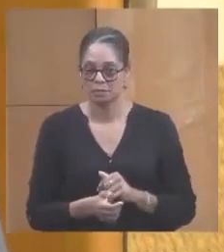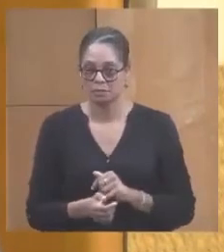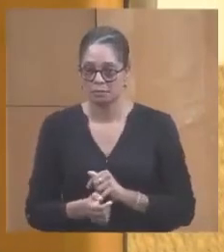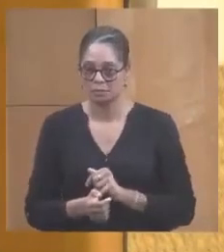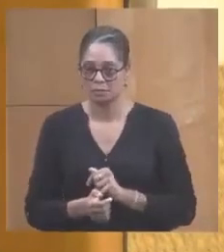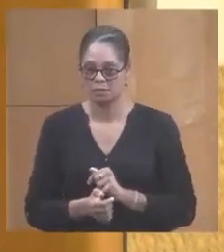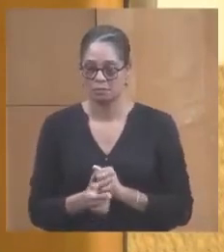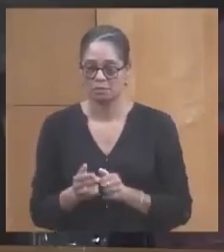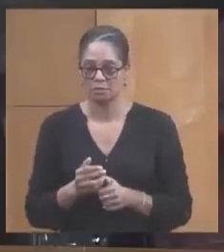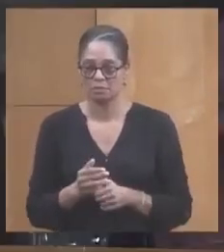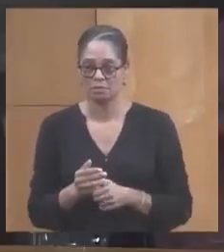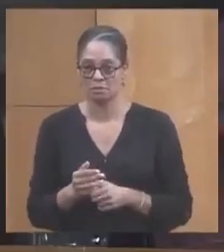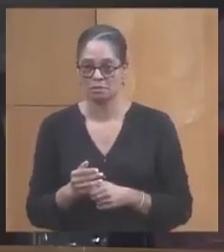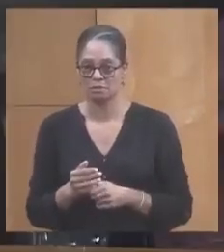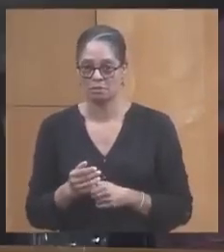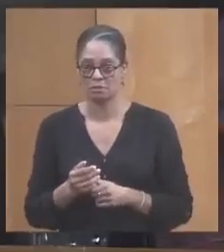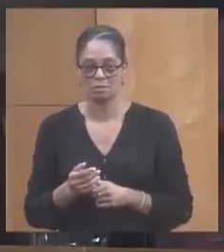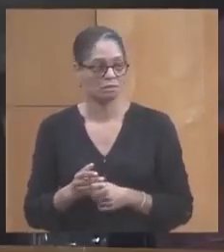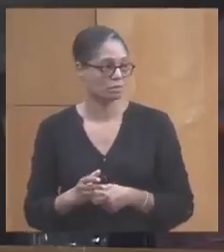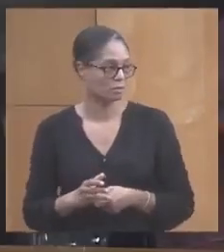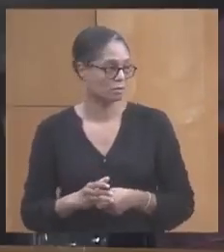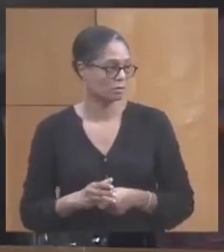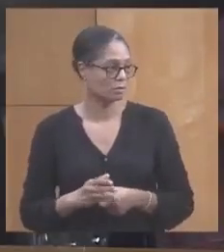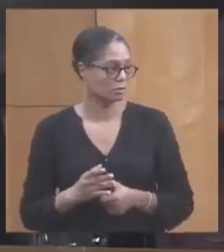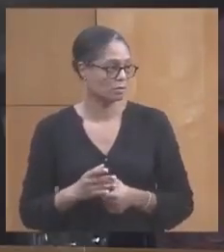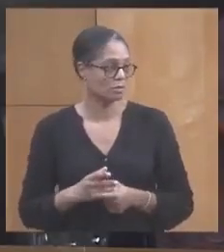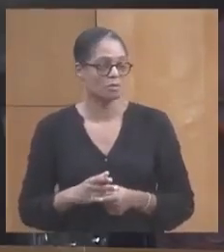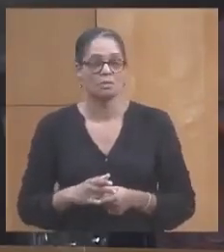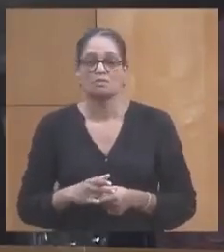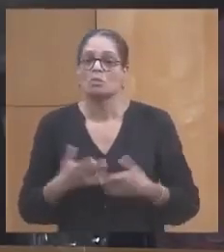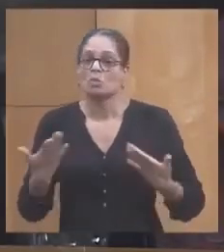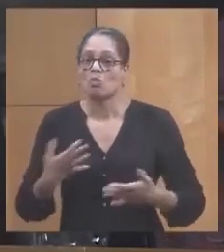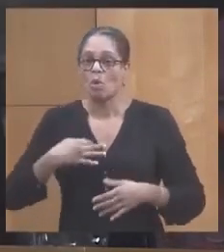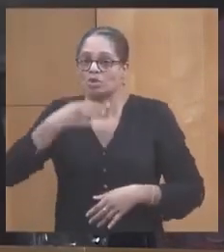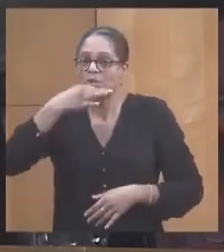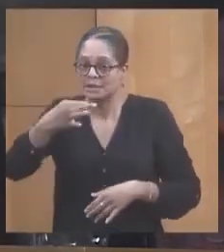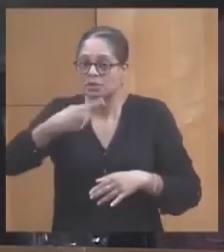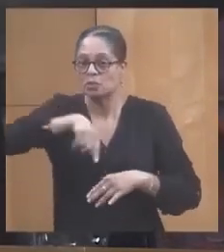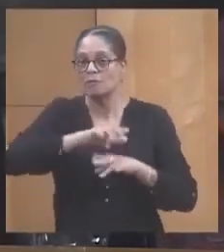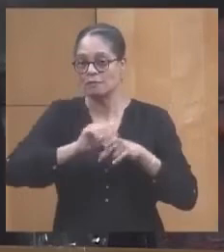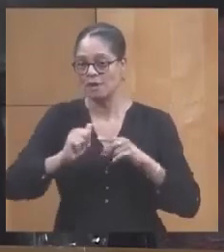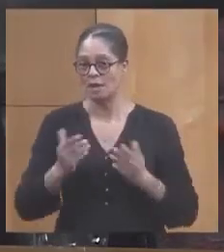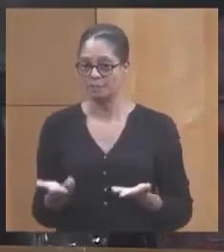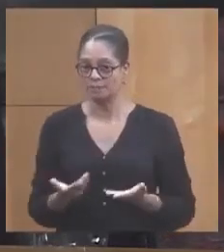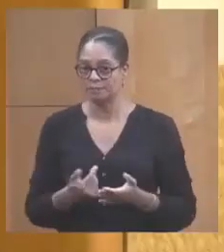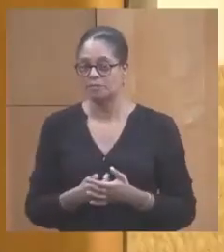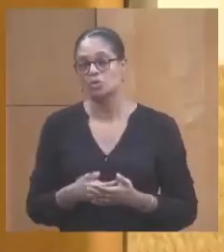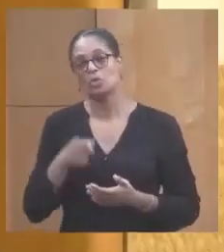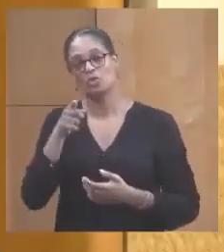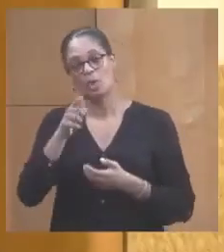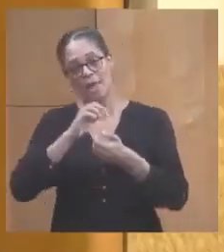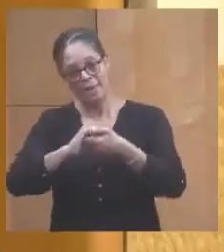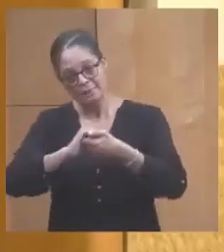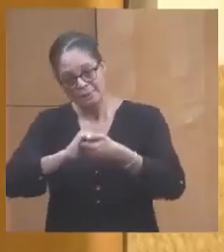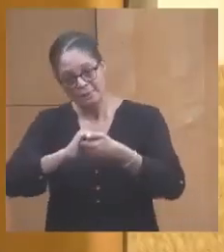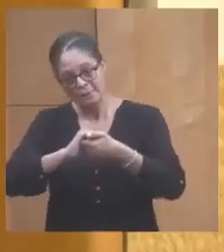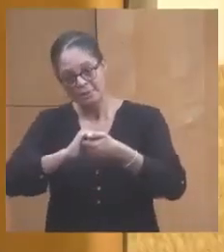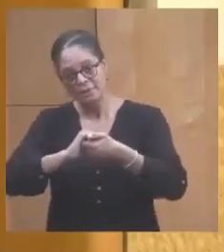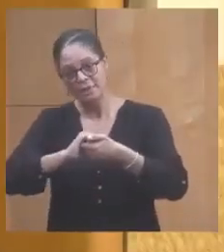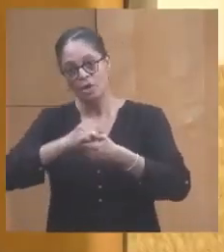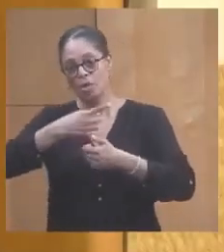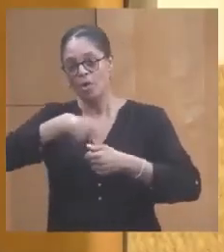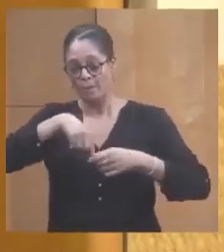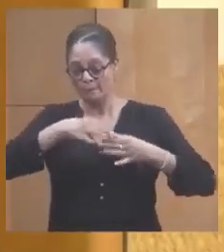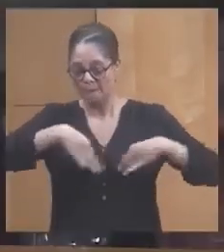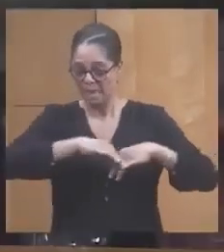bien en tout cas je vous dis ce que nous avons fait mais mon cher ami nous ne sommes pas dans un pays de